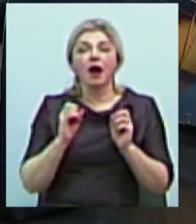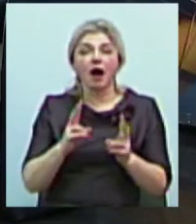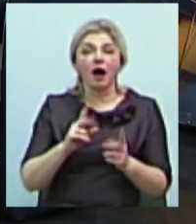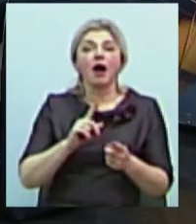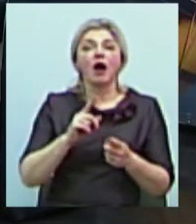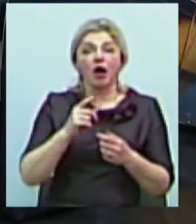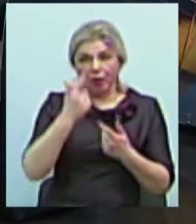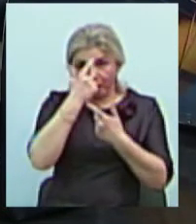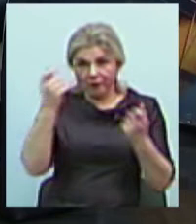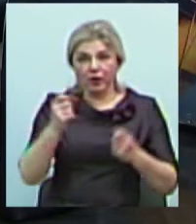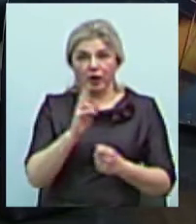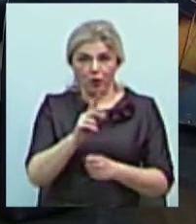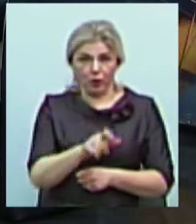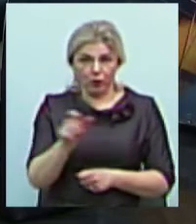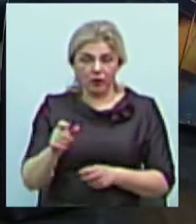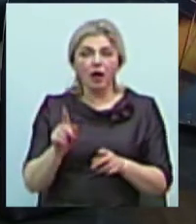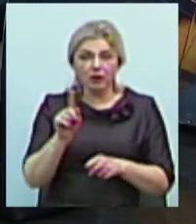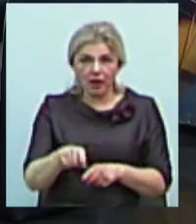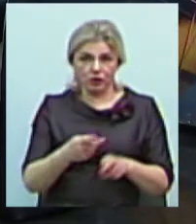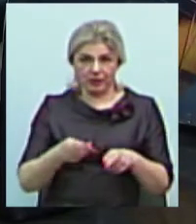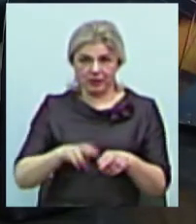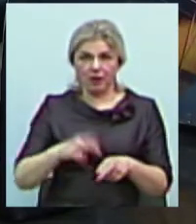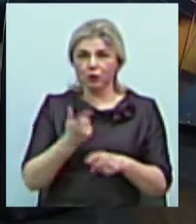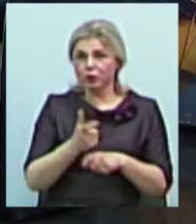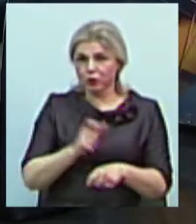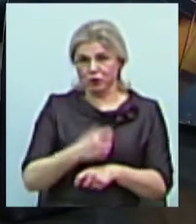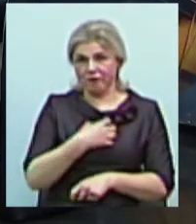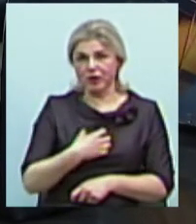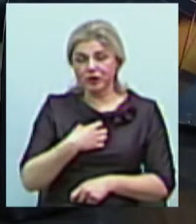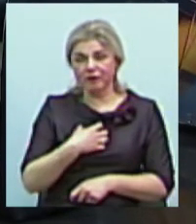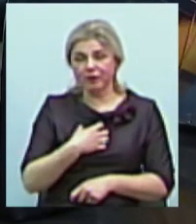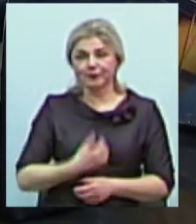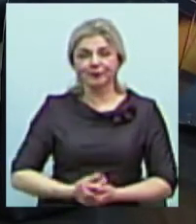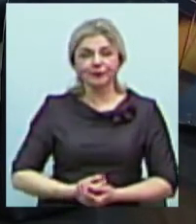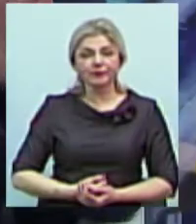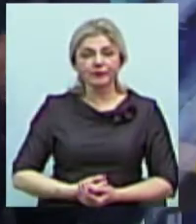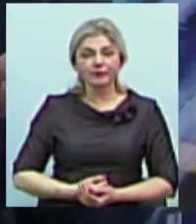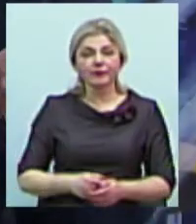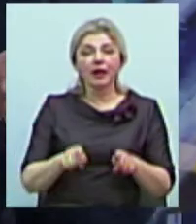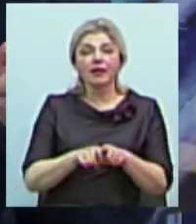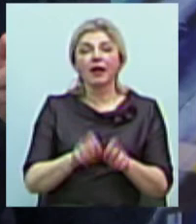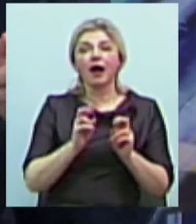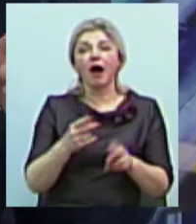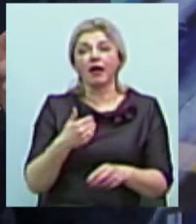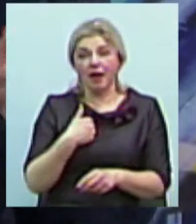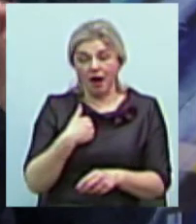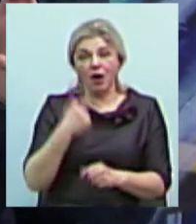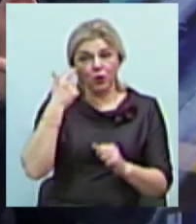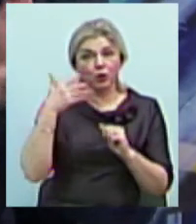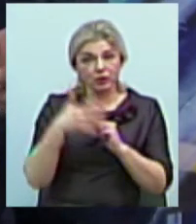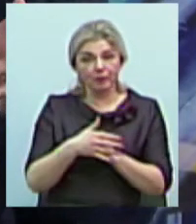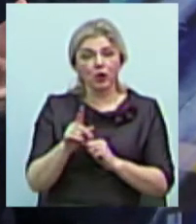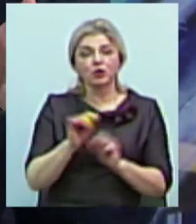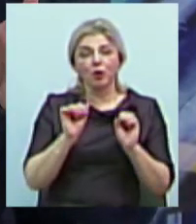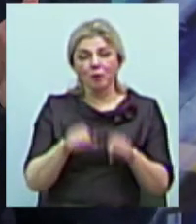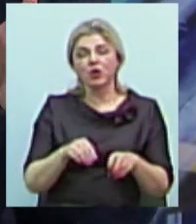вона доноситься до людей, це теж дуже важливо. Бо, ну знаєте, такі люди, як я, розуміють, що їм можуть подавати